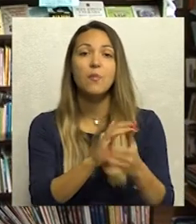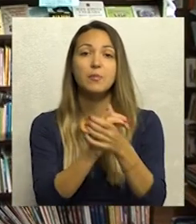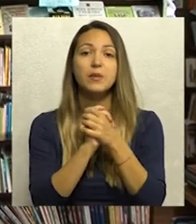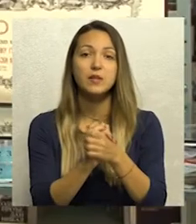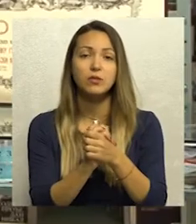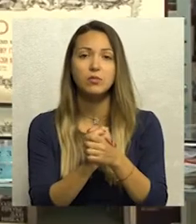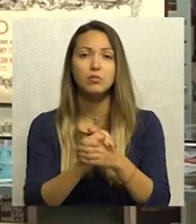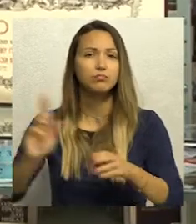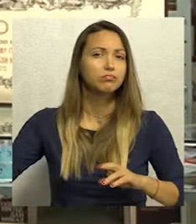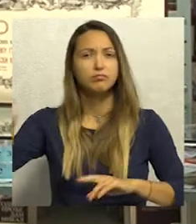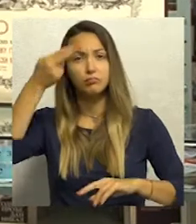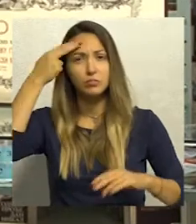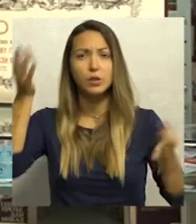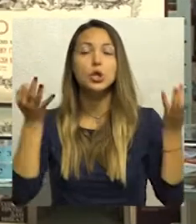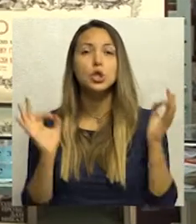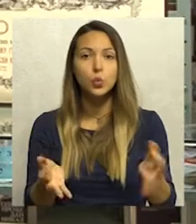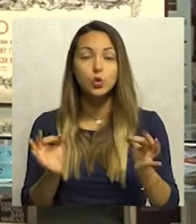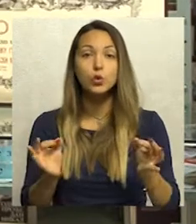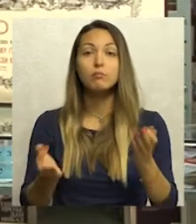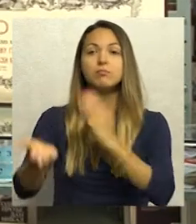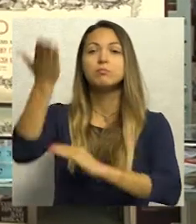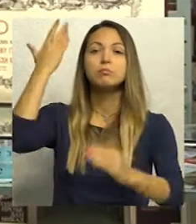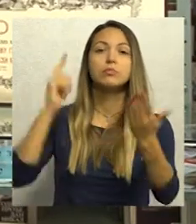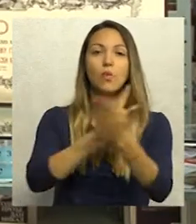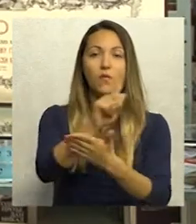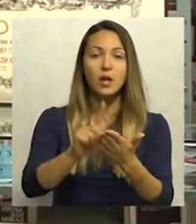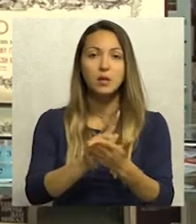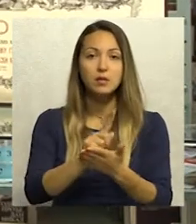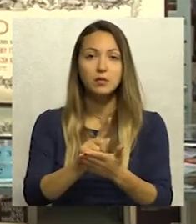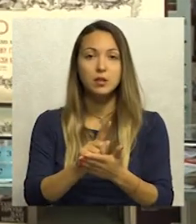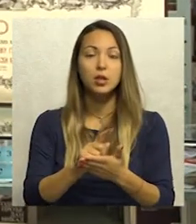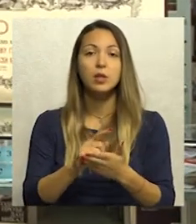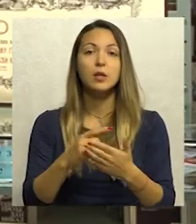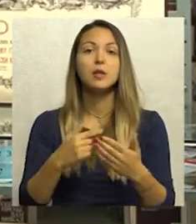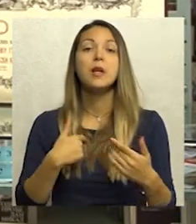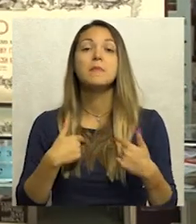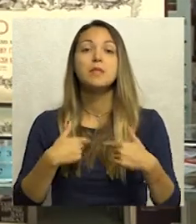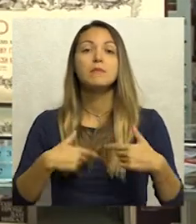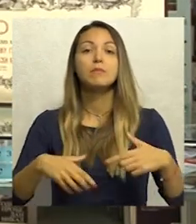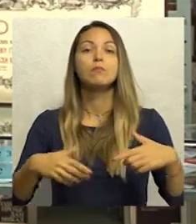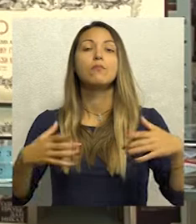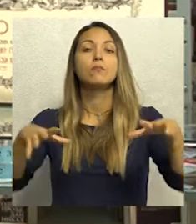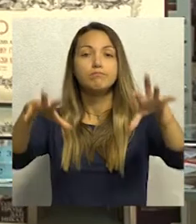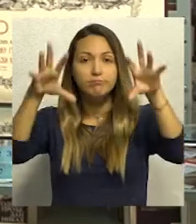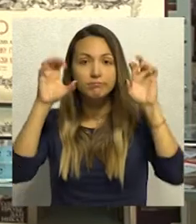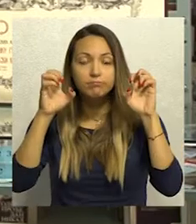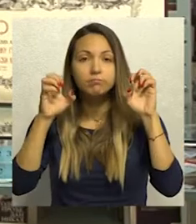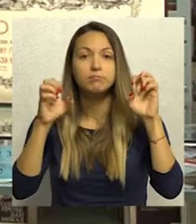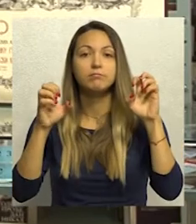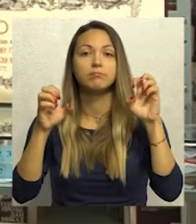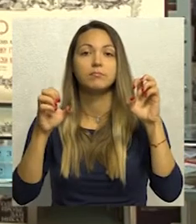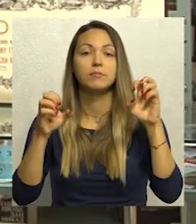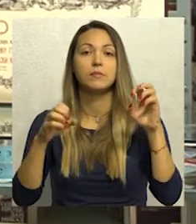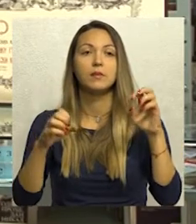stručnjaci bili onoga vremena, posredno smo došli do zaključka ili, drugim rečima da kažem,